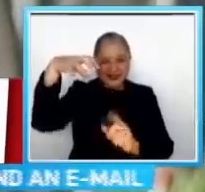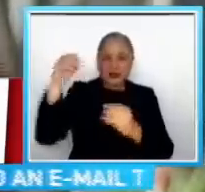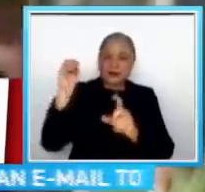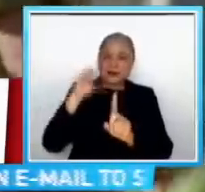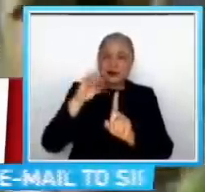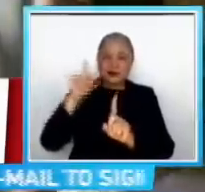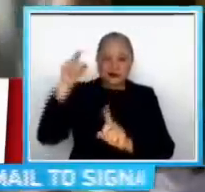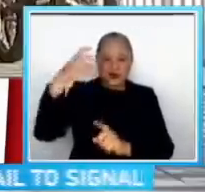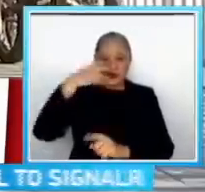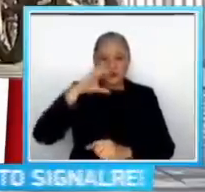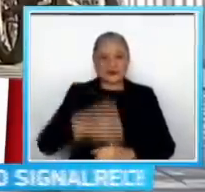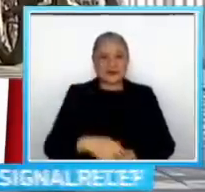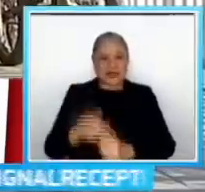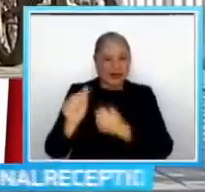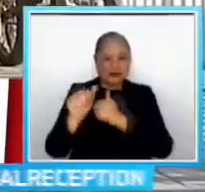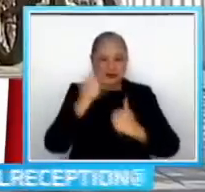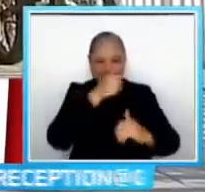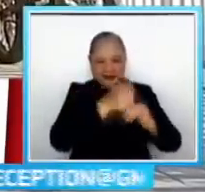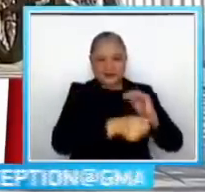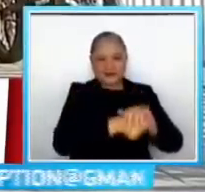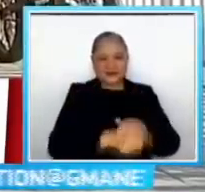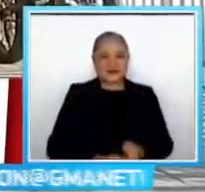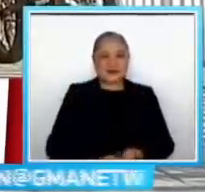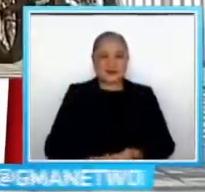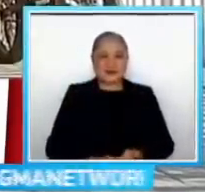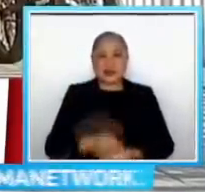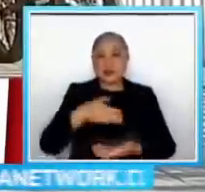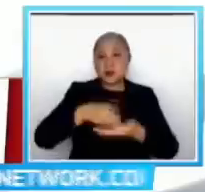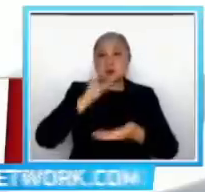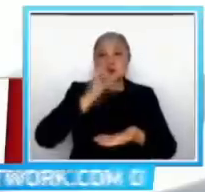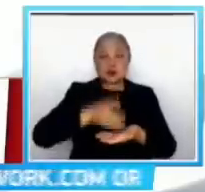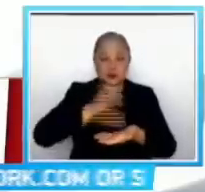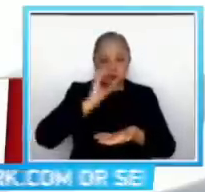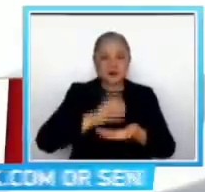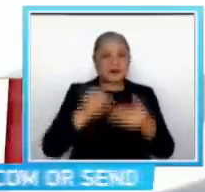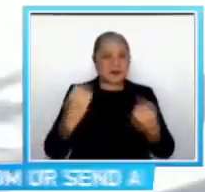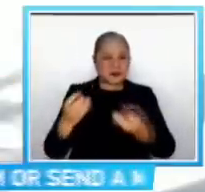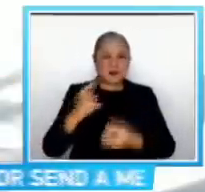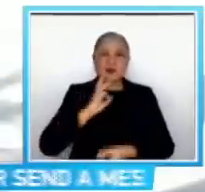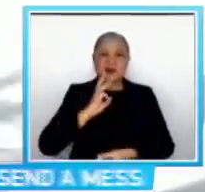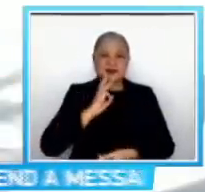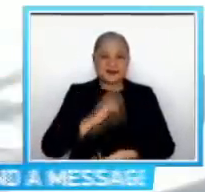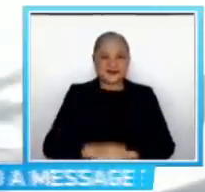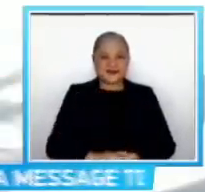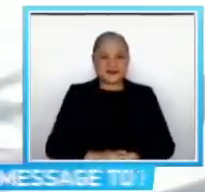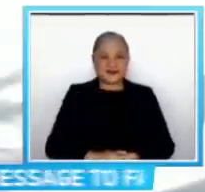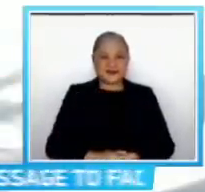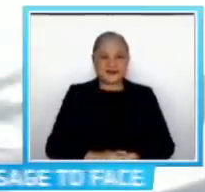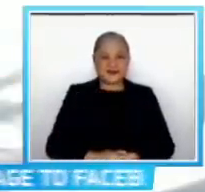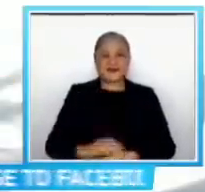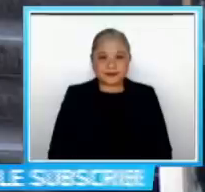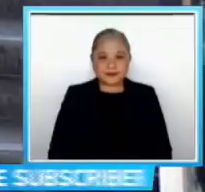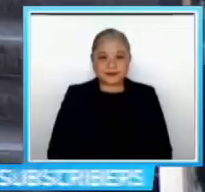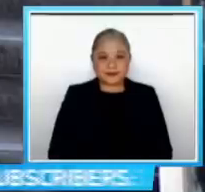tayo sa init ng araw At uminim po tayo ng maraming tuging Maris Omali, GMA News